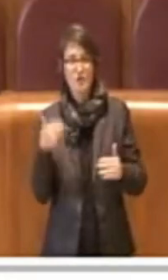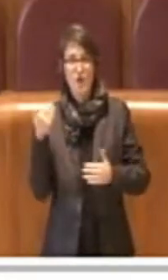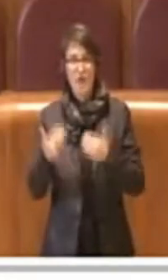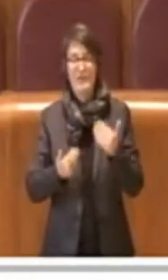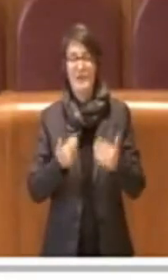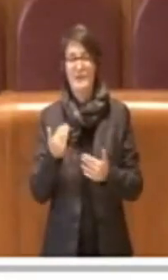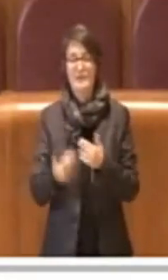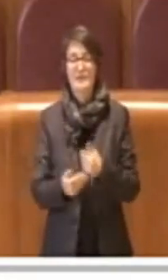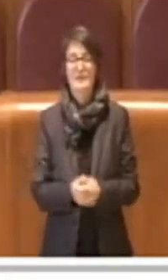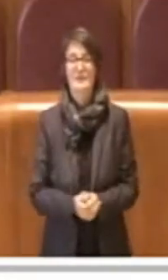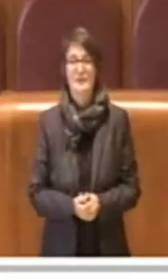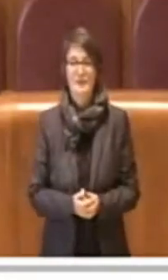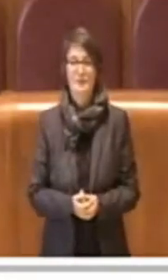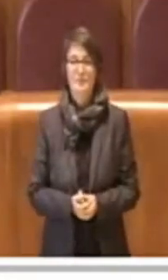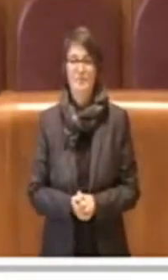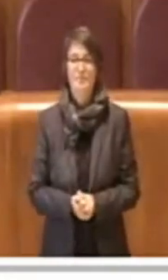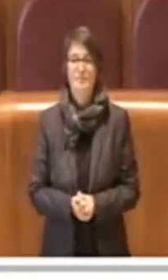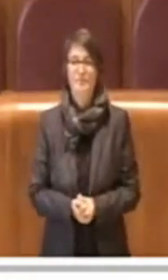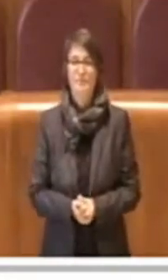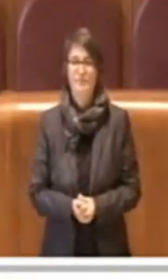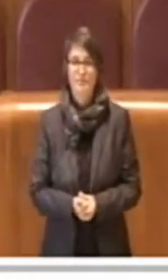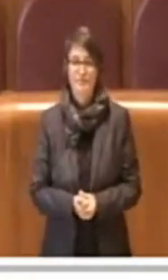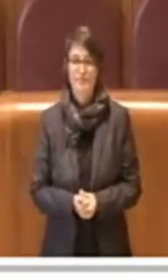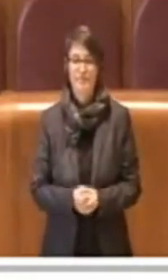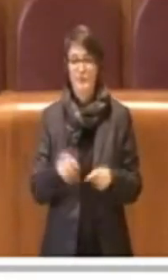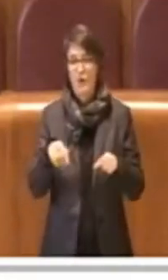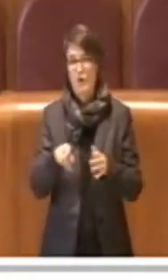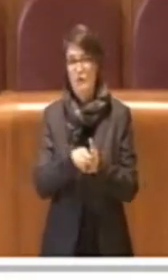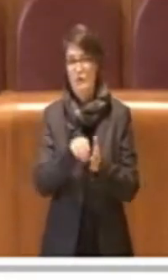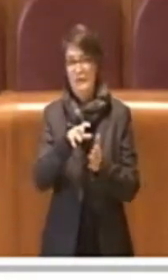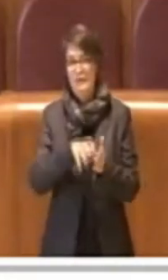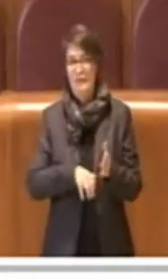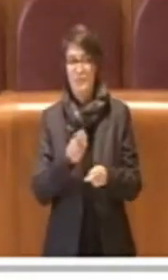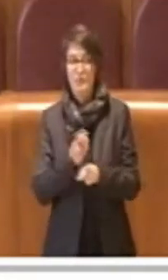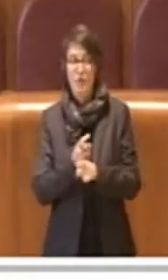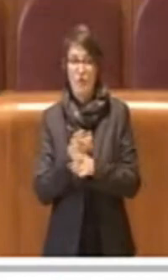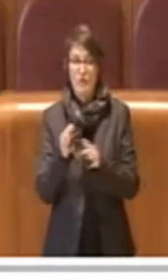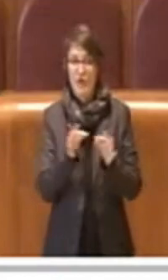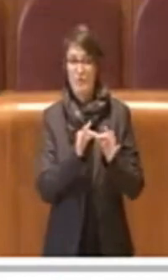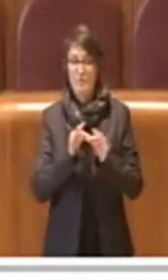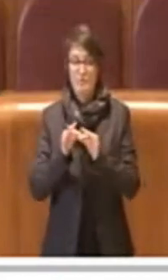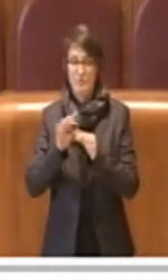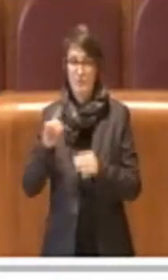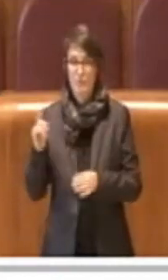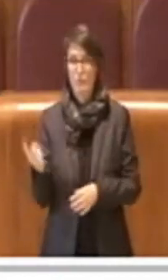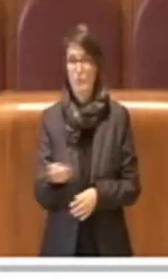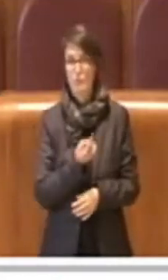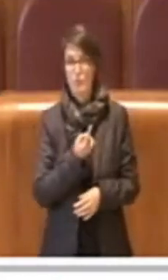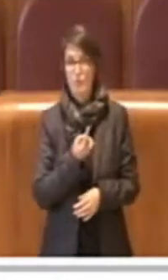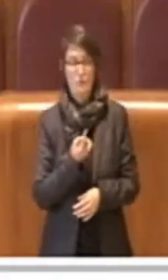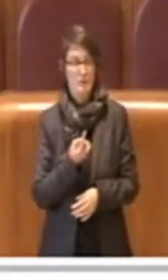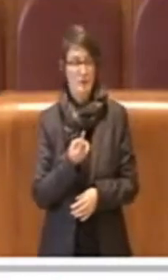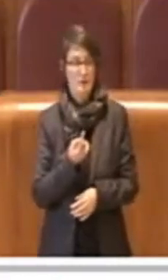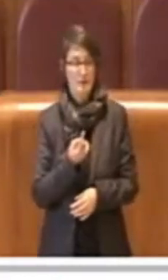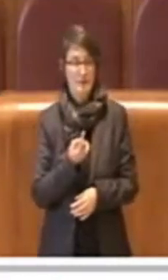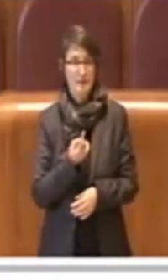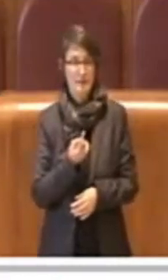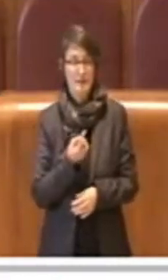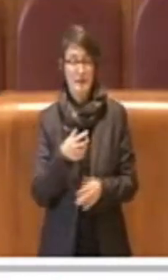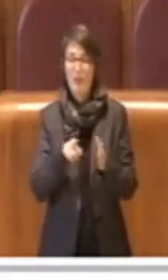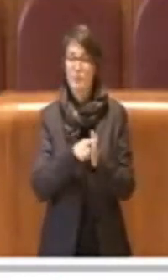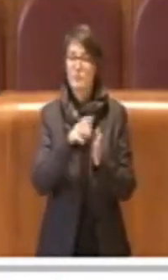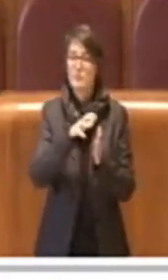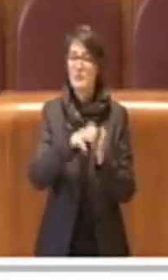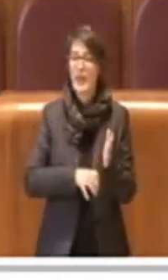oggi andiamo ad approvare in modo unanime perché lo ricordo tutti, questa è la delibera che non ha nessun colore